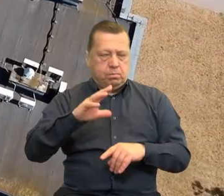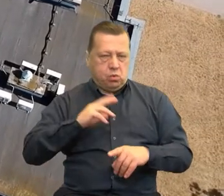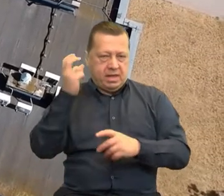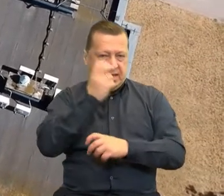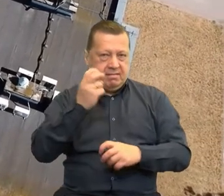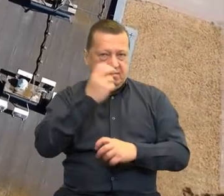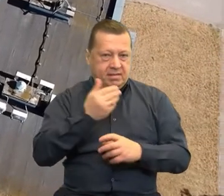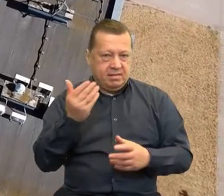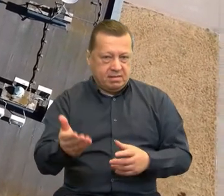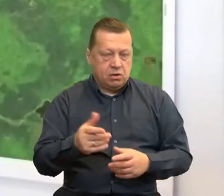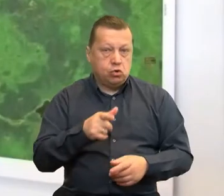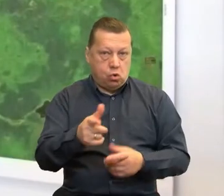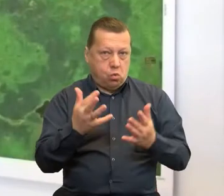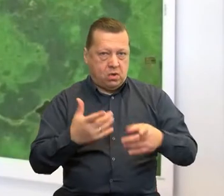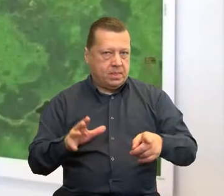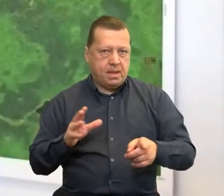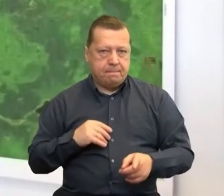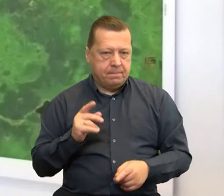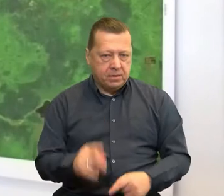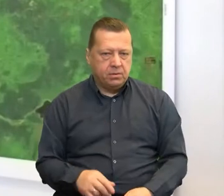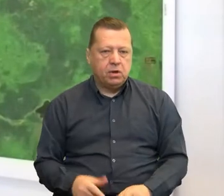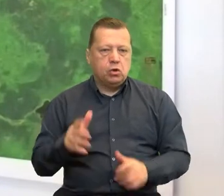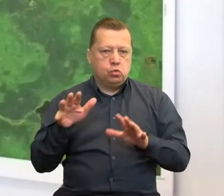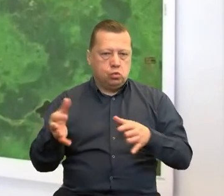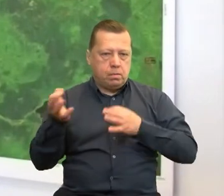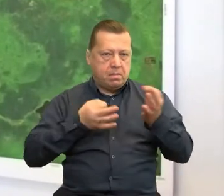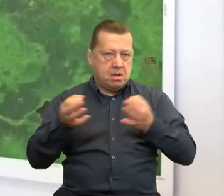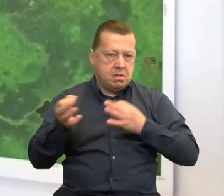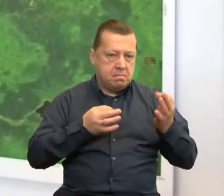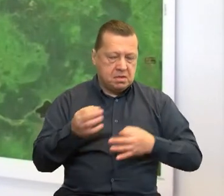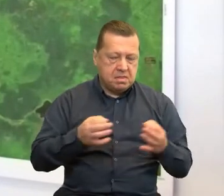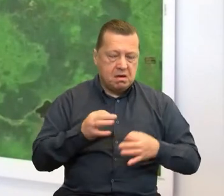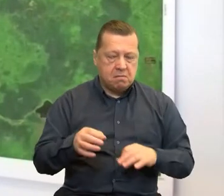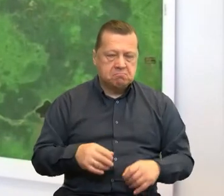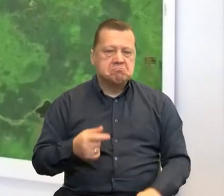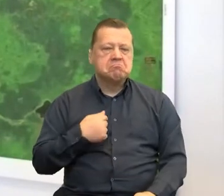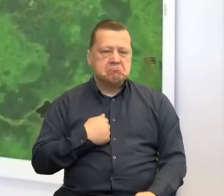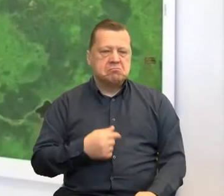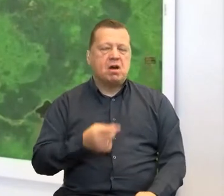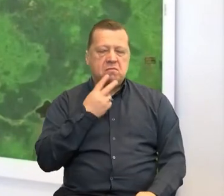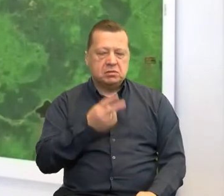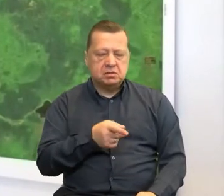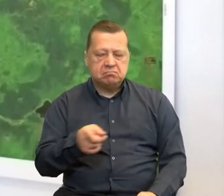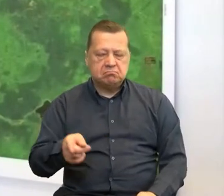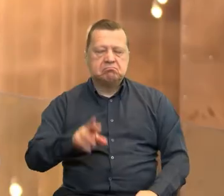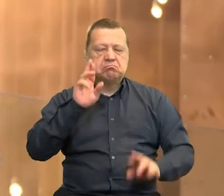Po liczbie pobrań dokumentów oraz na wysłanych zapytań śmiało stwierdzamy, że dało nam się osiągnięć.